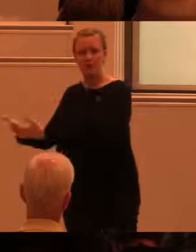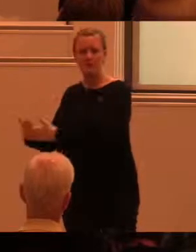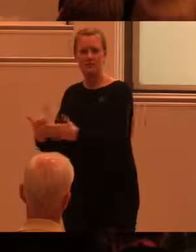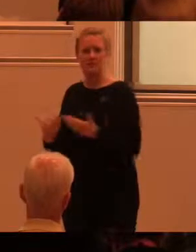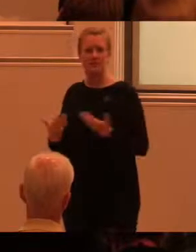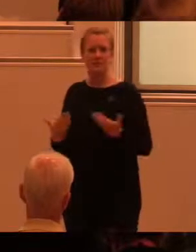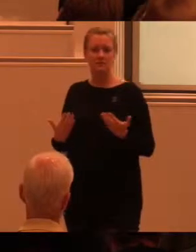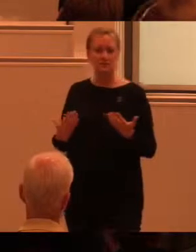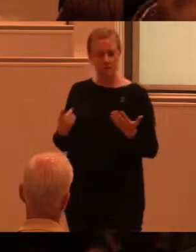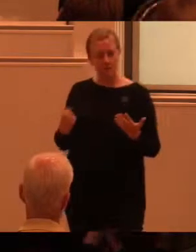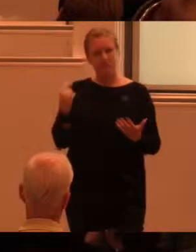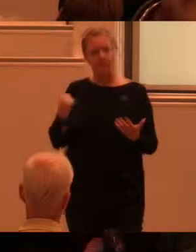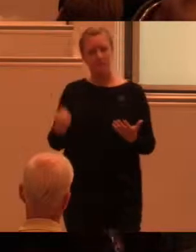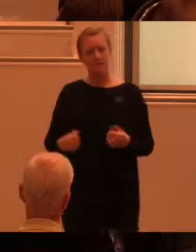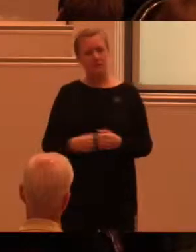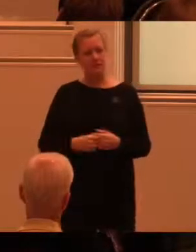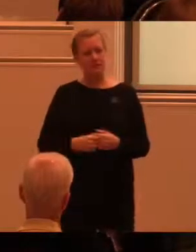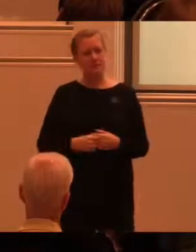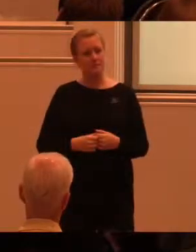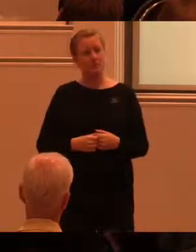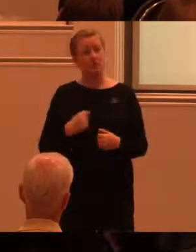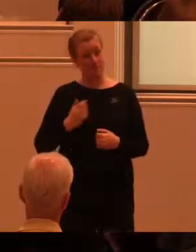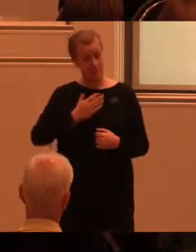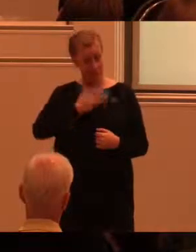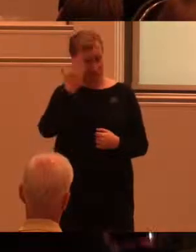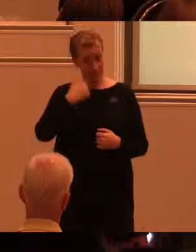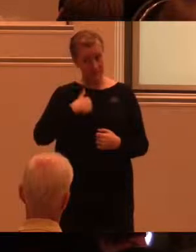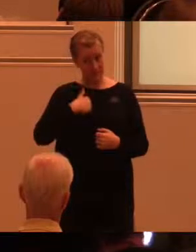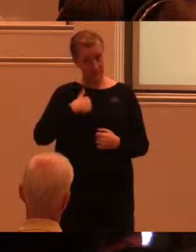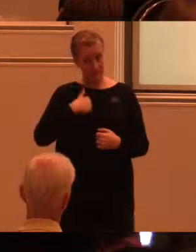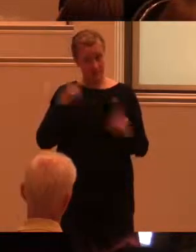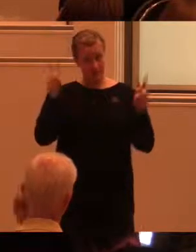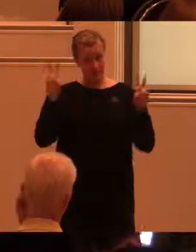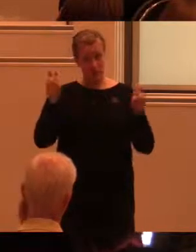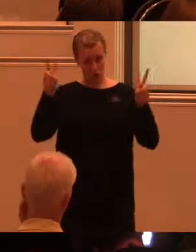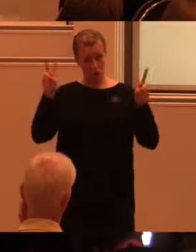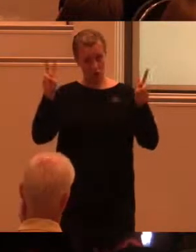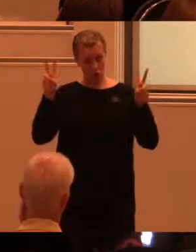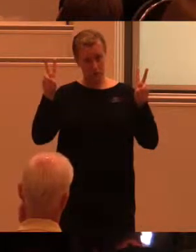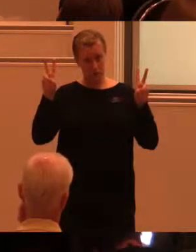universell design. Jag tänkte läsa upp ett annat citat